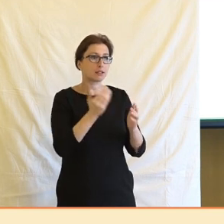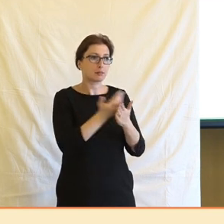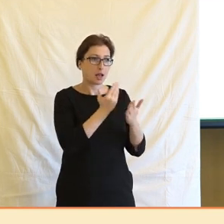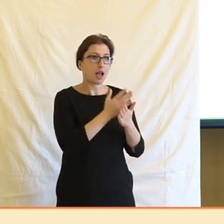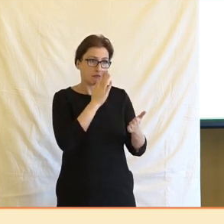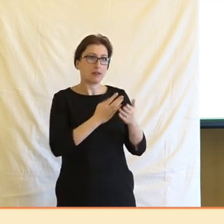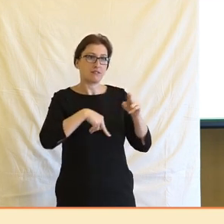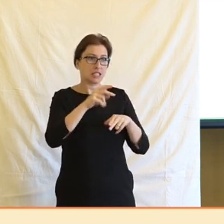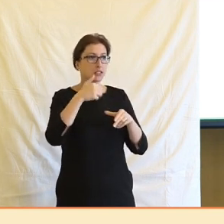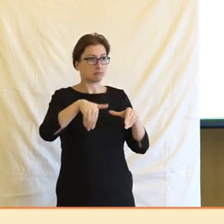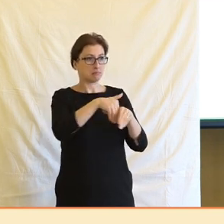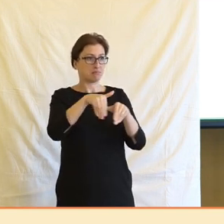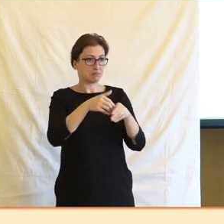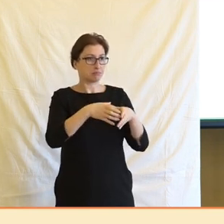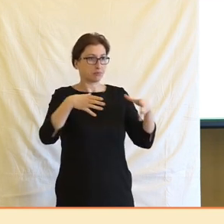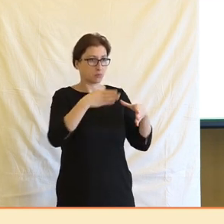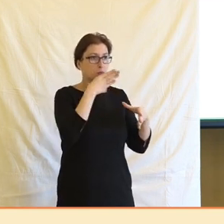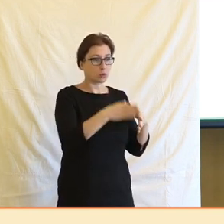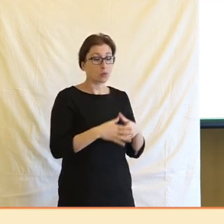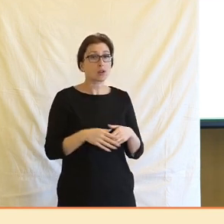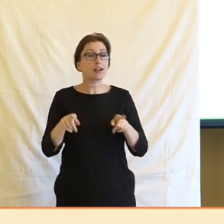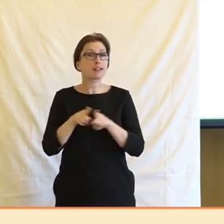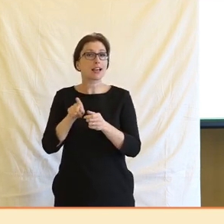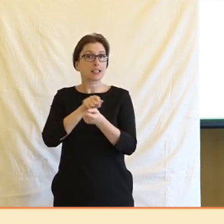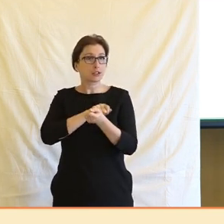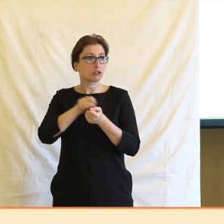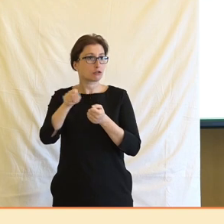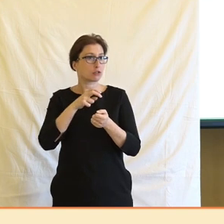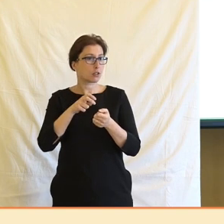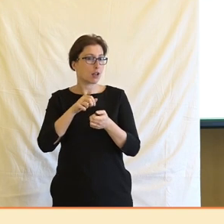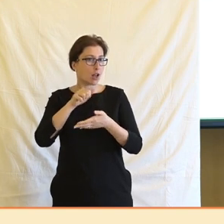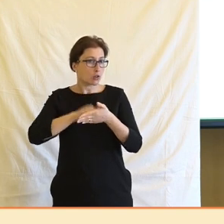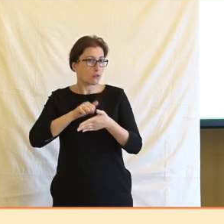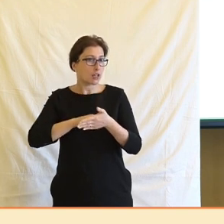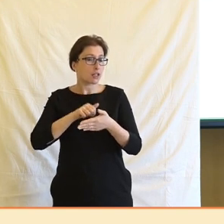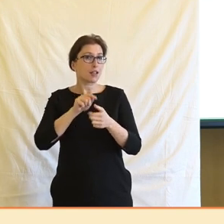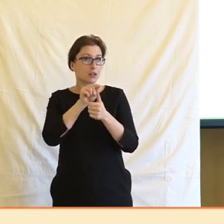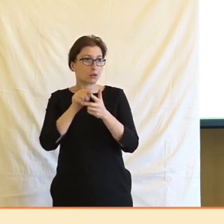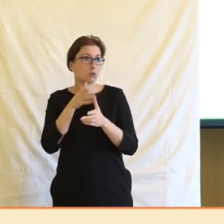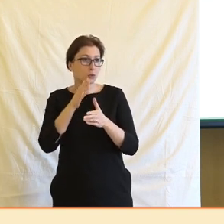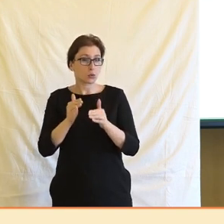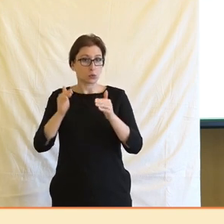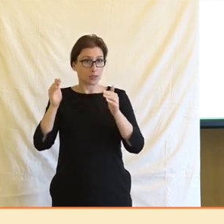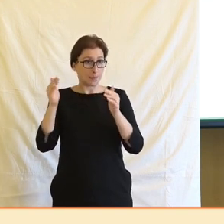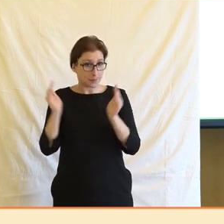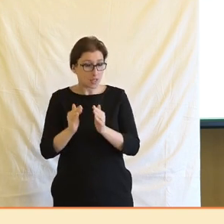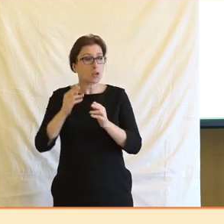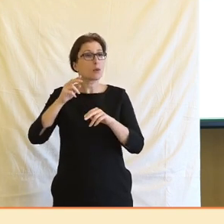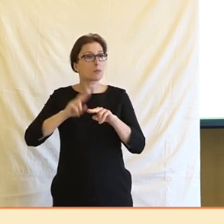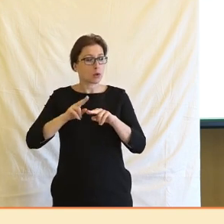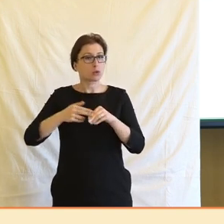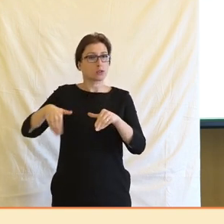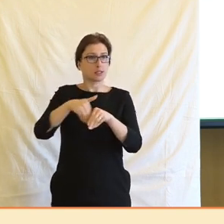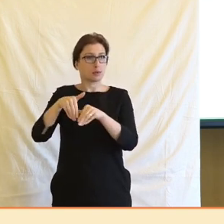počtu pozic v tištěných a elektronických médiích, pardon, dojde k redukci počtu pozic v tištěných a